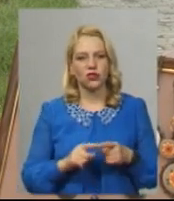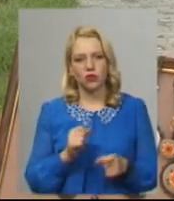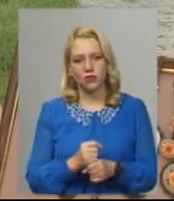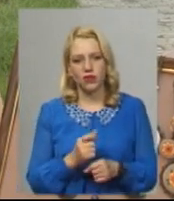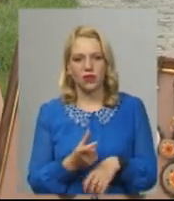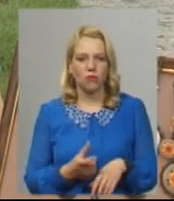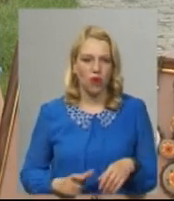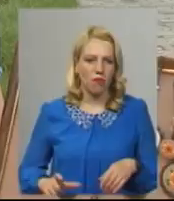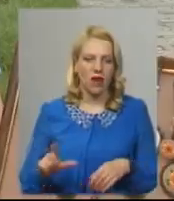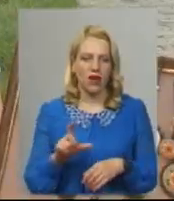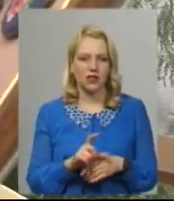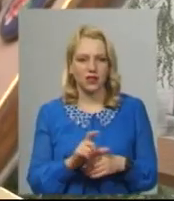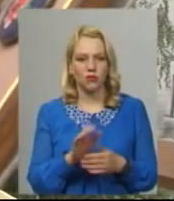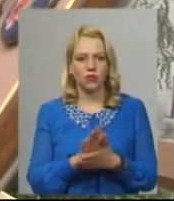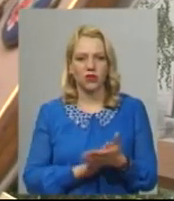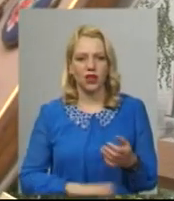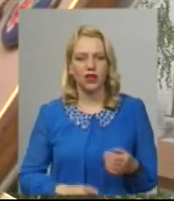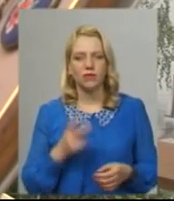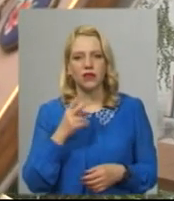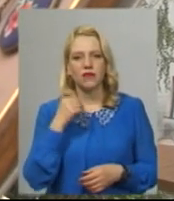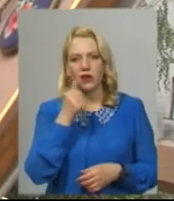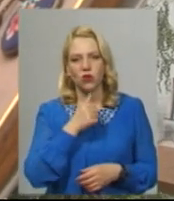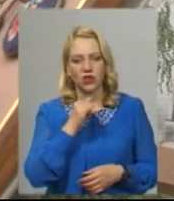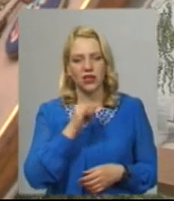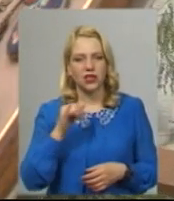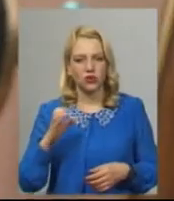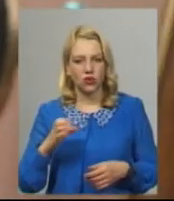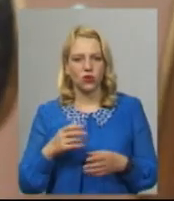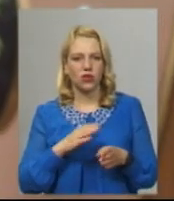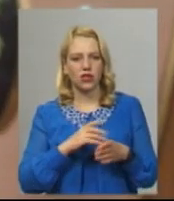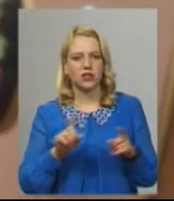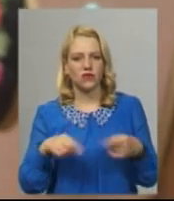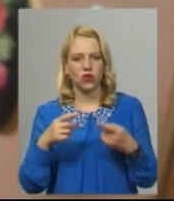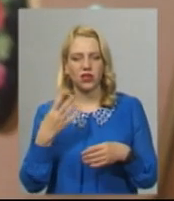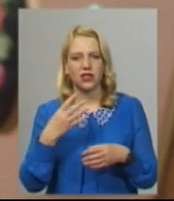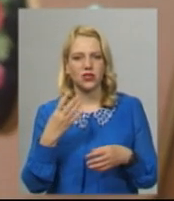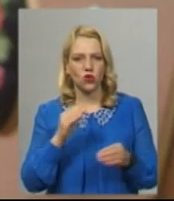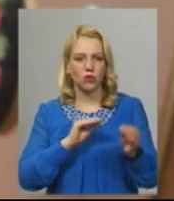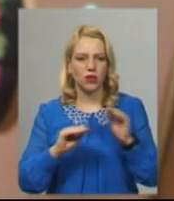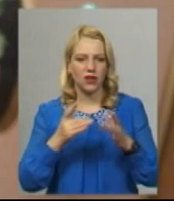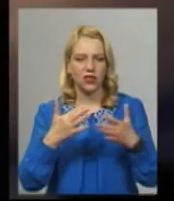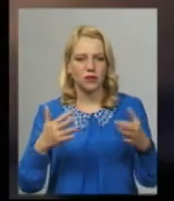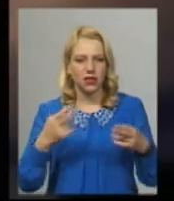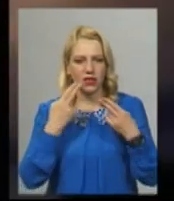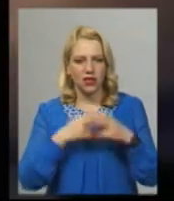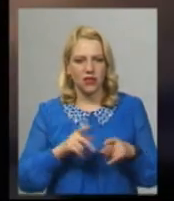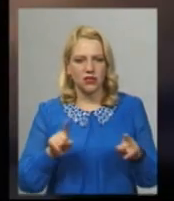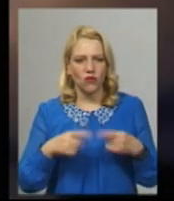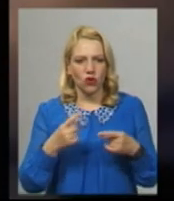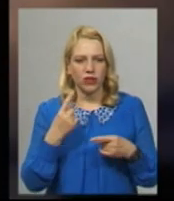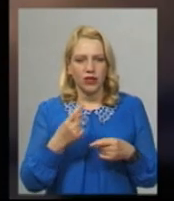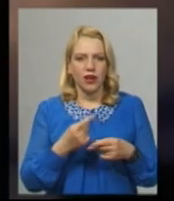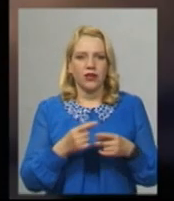максимуму ідеально За два роки Інна Сорока створила понад 40 прикрас у різноманітних техніках Каже, створення однієї